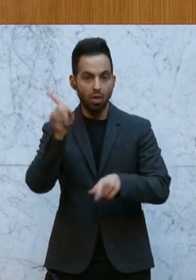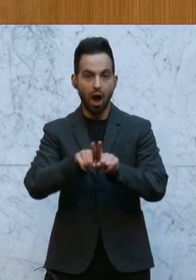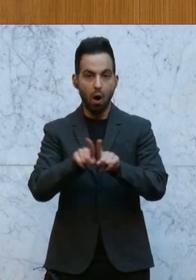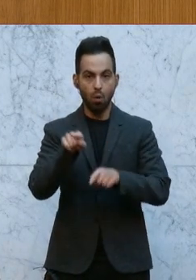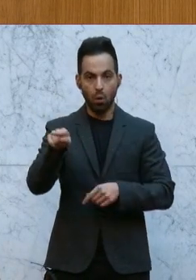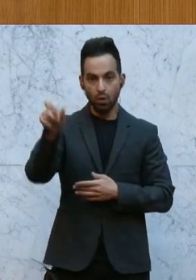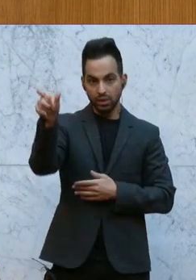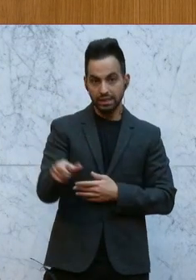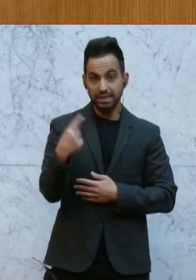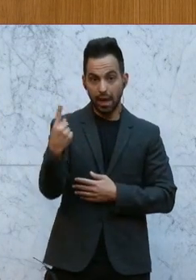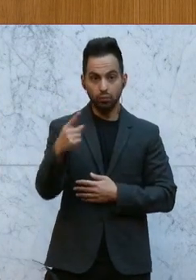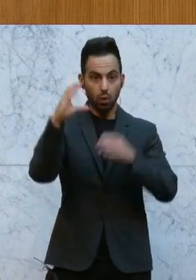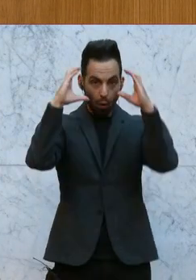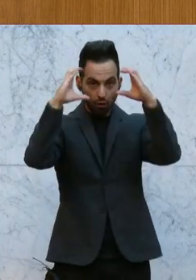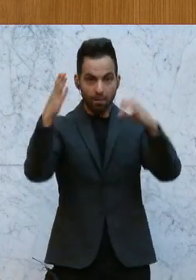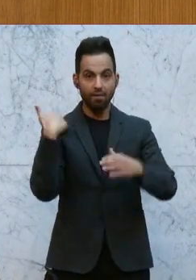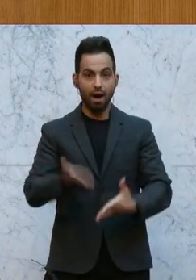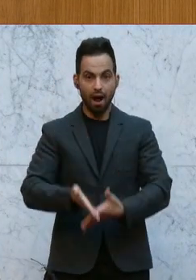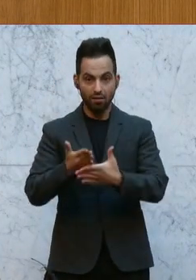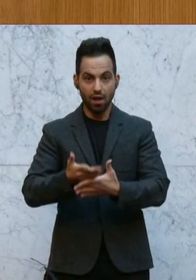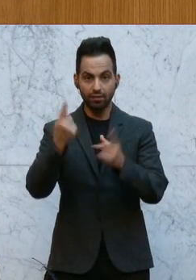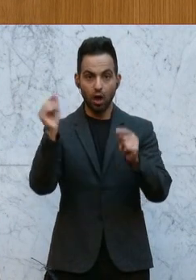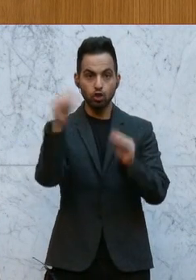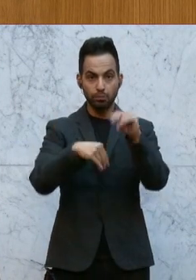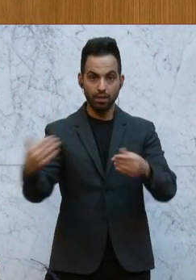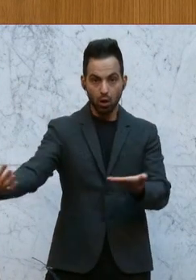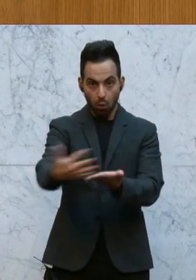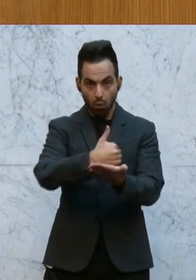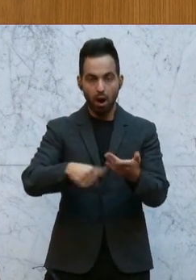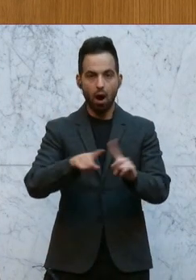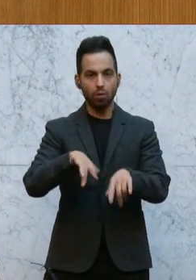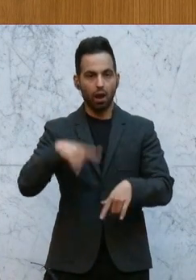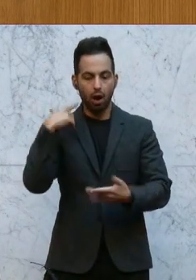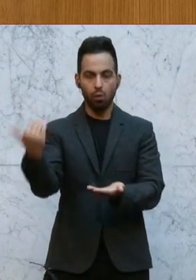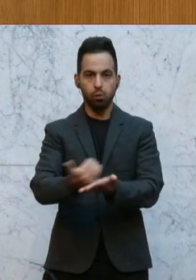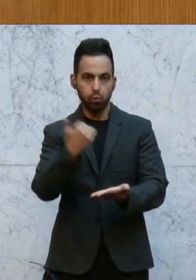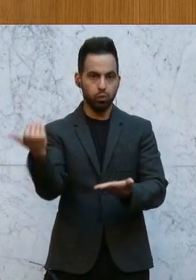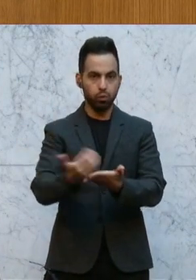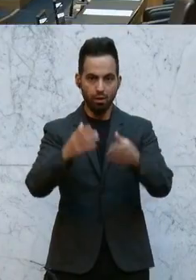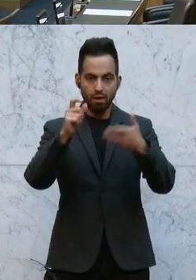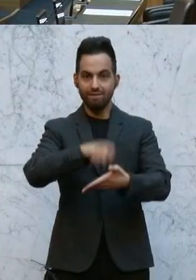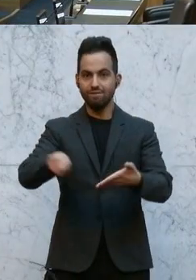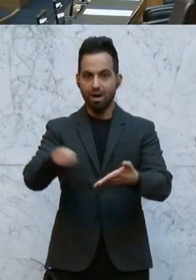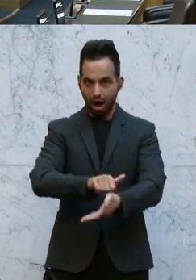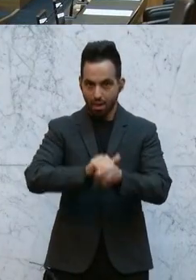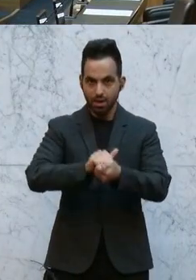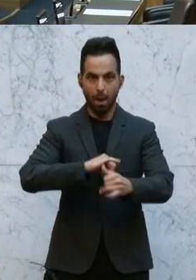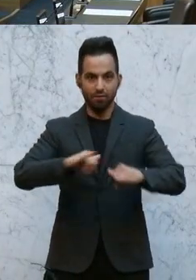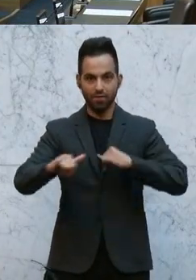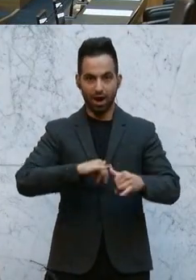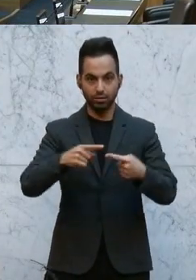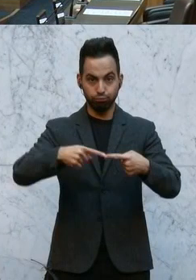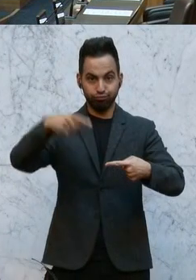jemand, der der ÖVP geholfen hat beim Lukrieren von den Spenden, da hat es ordentlich geklingelt in der Wahlkampfkasse bei der ÖVP und